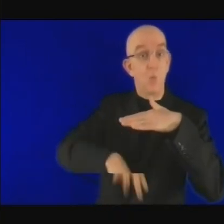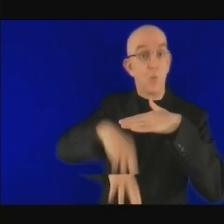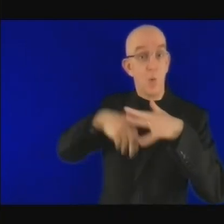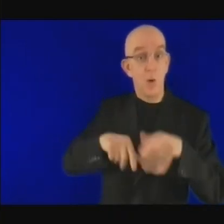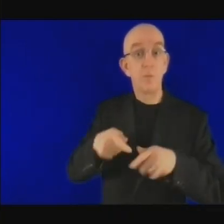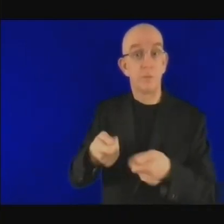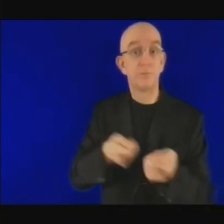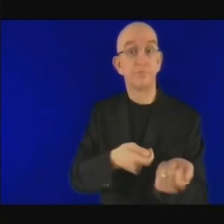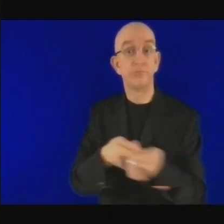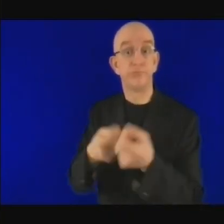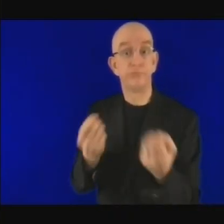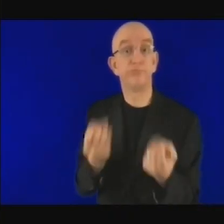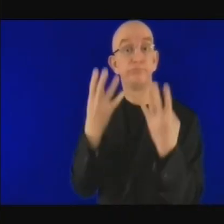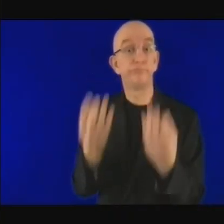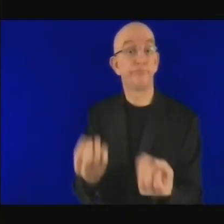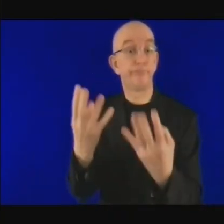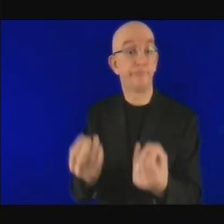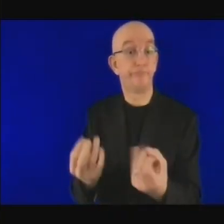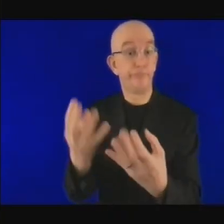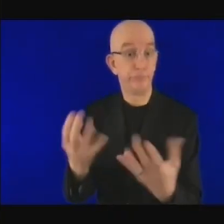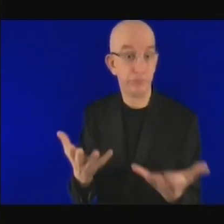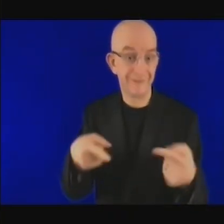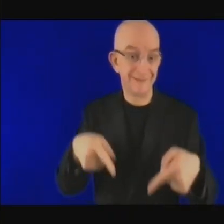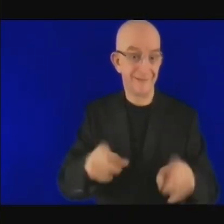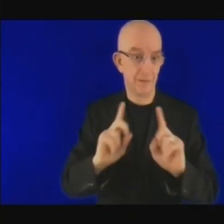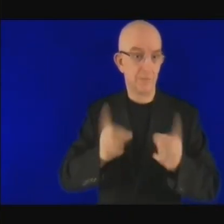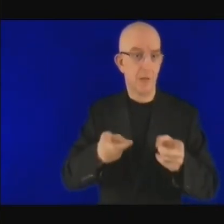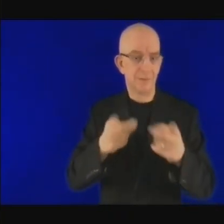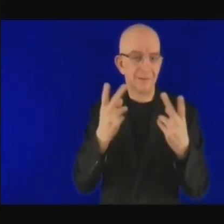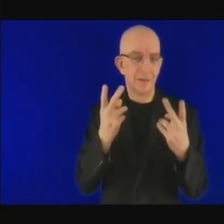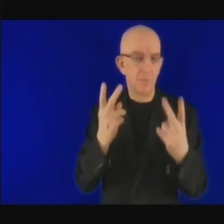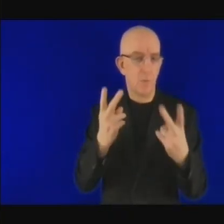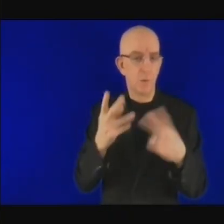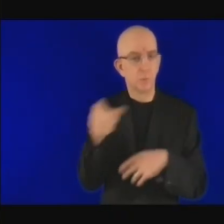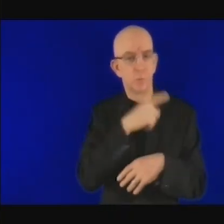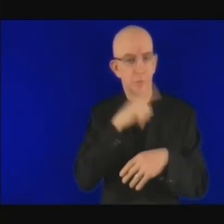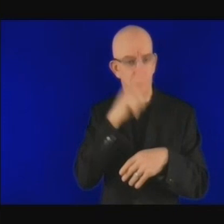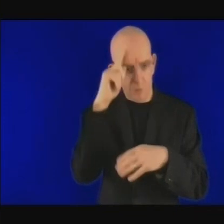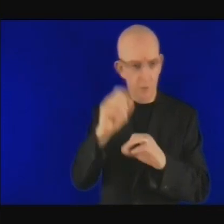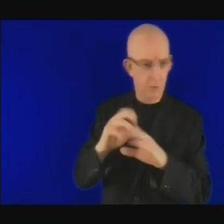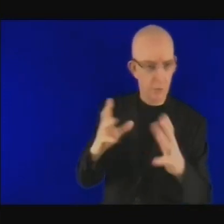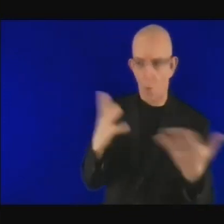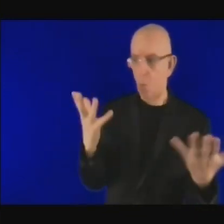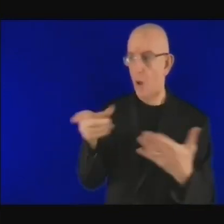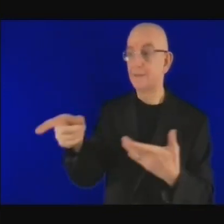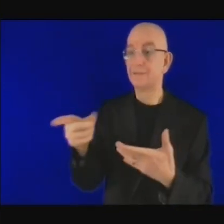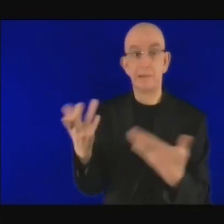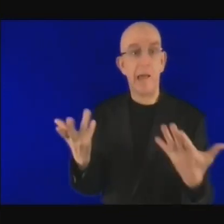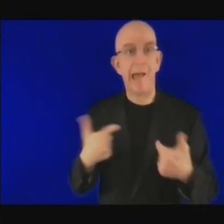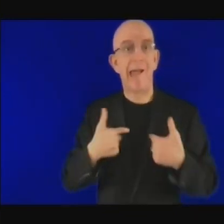préciser qu'il y a là cet élément, ce chénon manquant